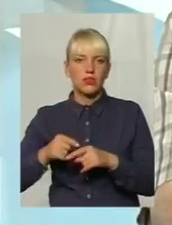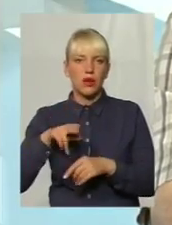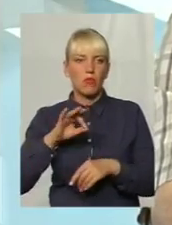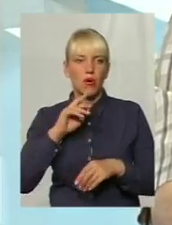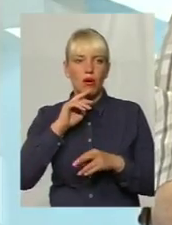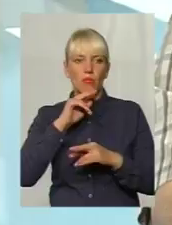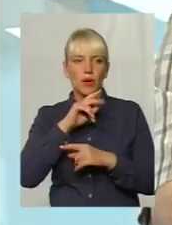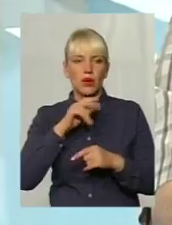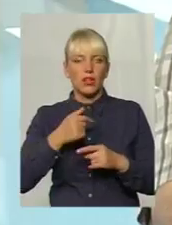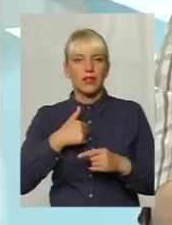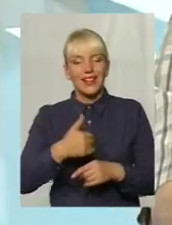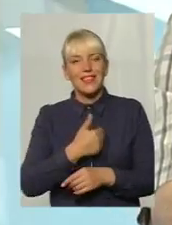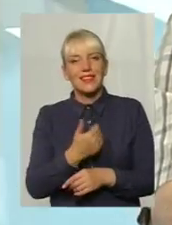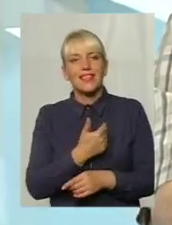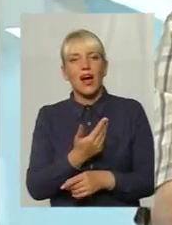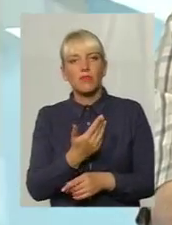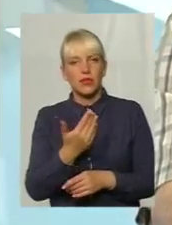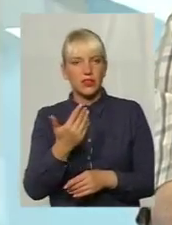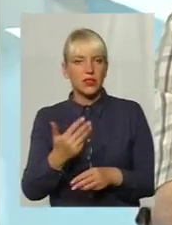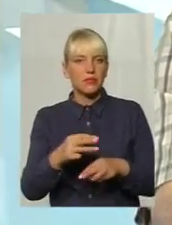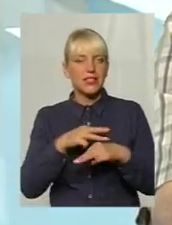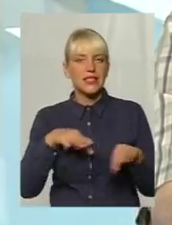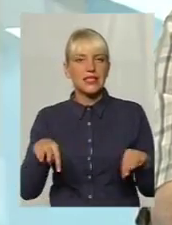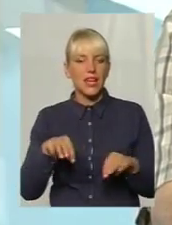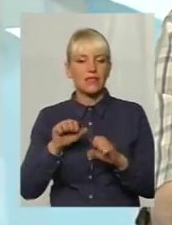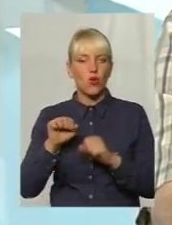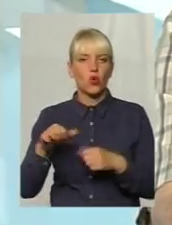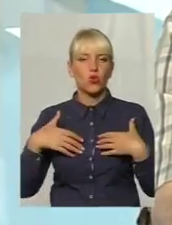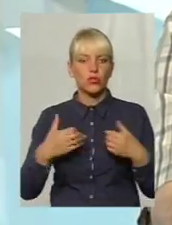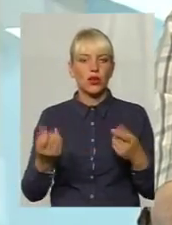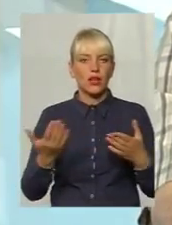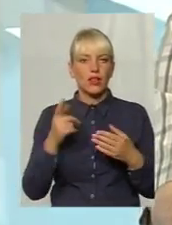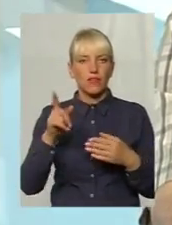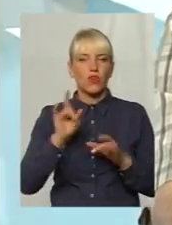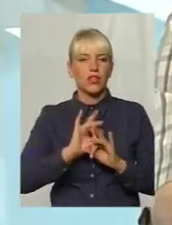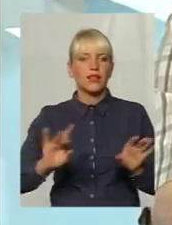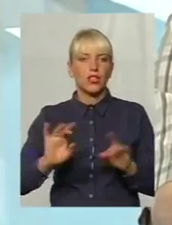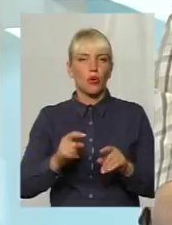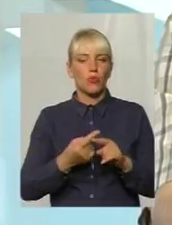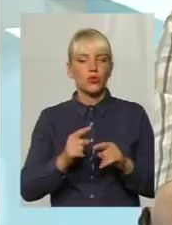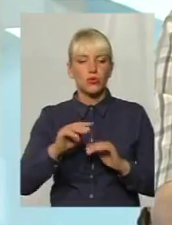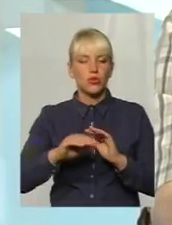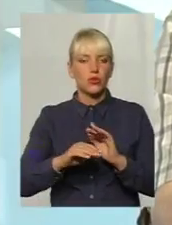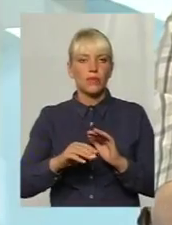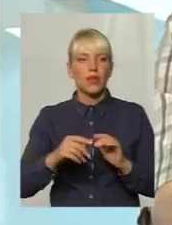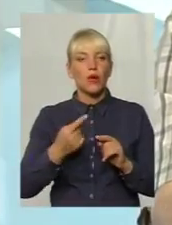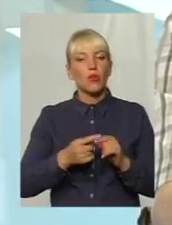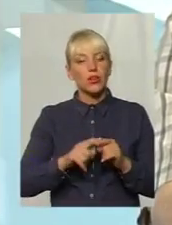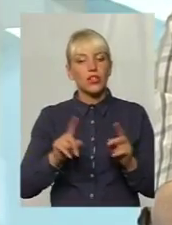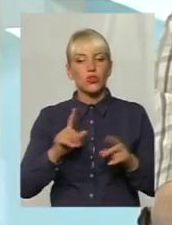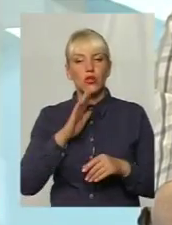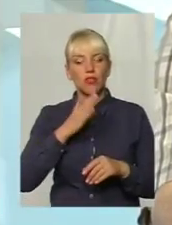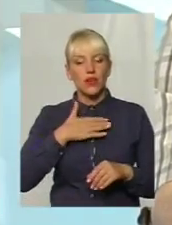Наміри Міністерства охорони здоров'я, які вони декларували під цю постанову, це про те, що наші люди мають би